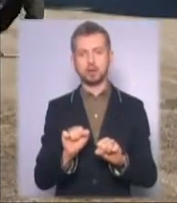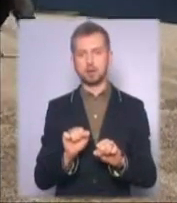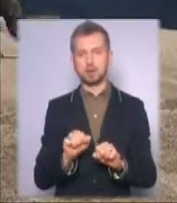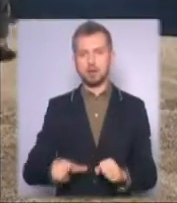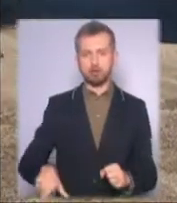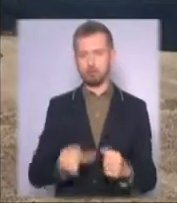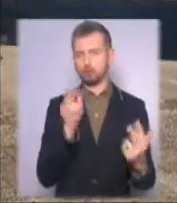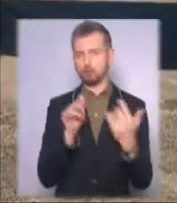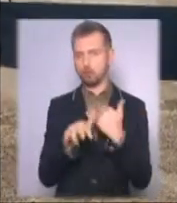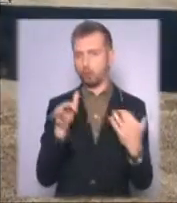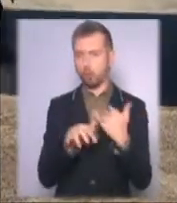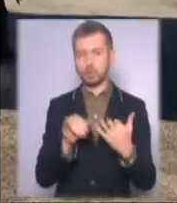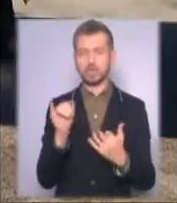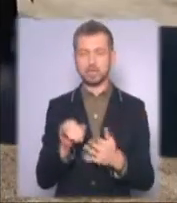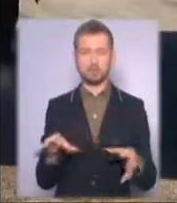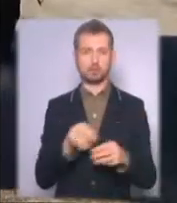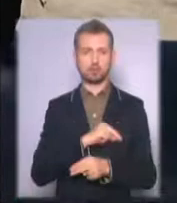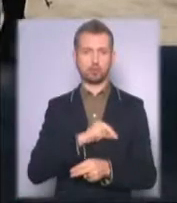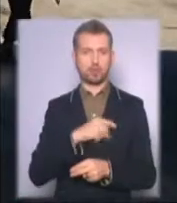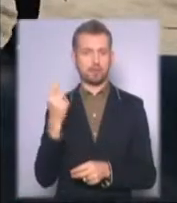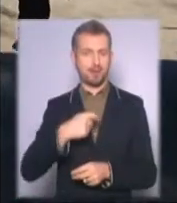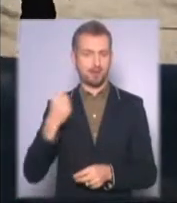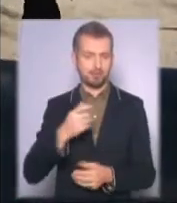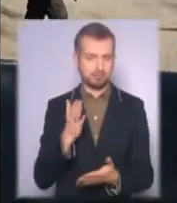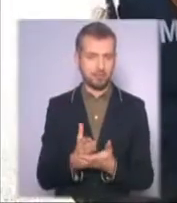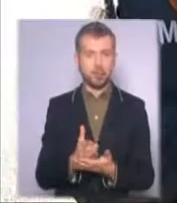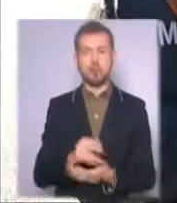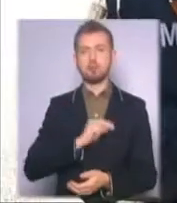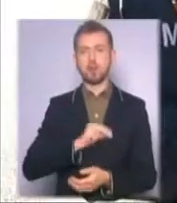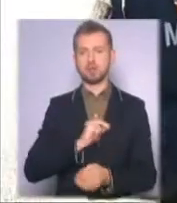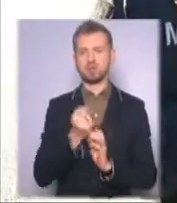руху, і супровідник ОГАІ. Працюємо по 12 годин,